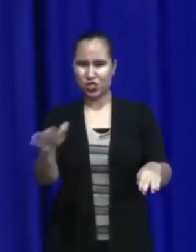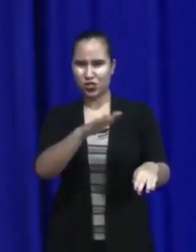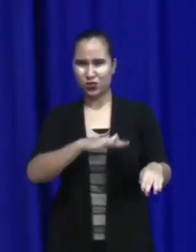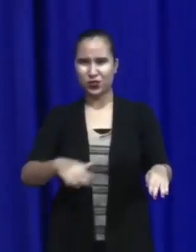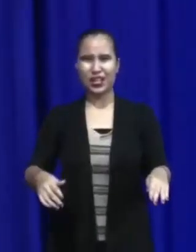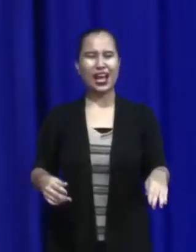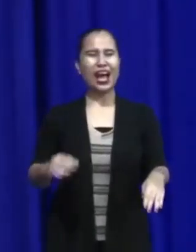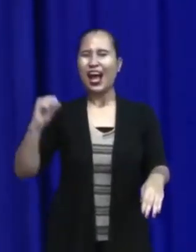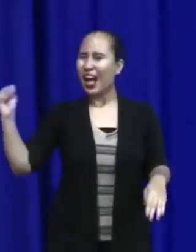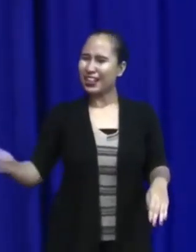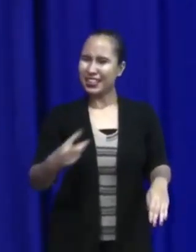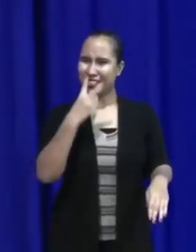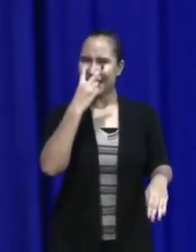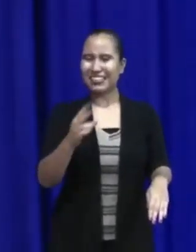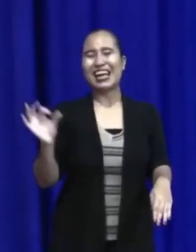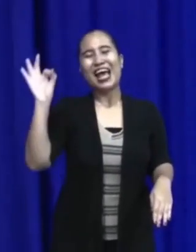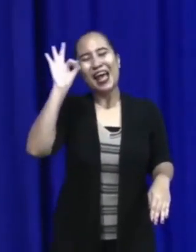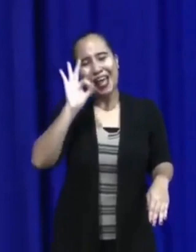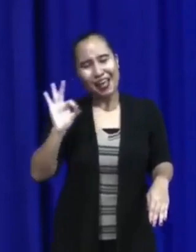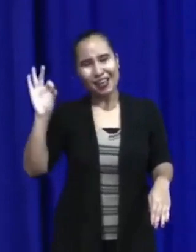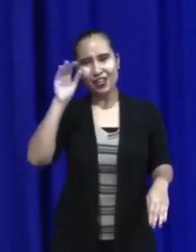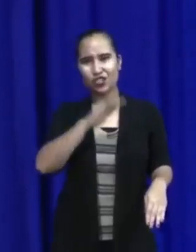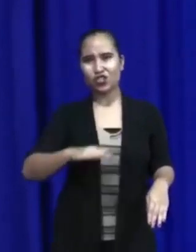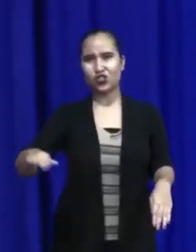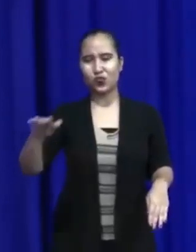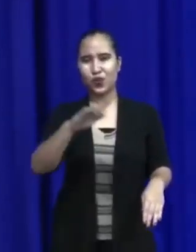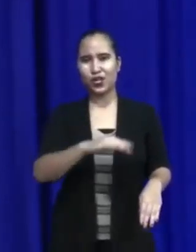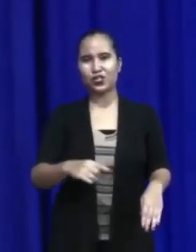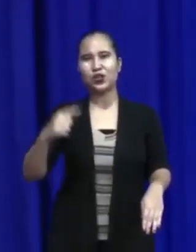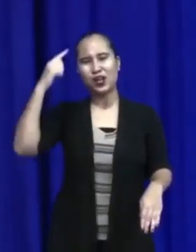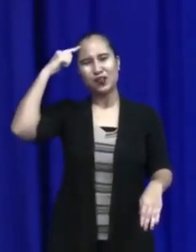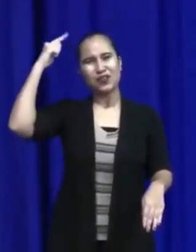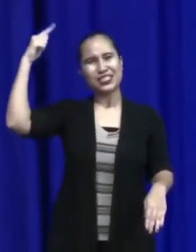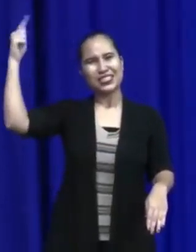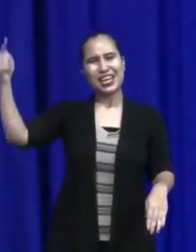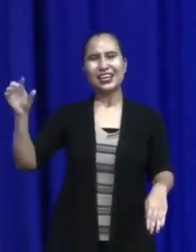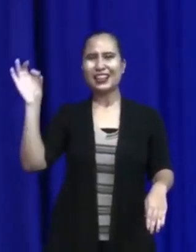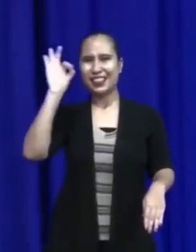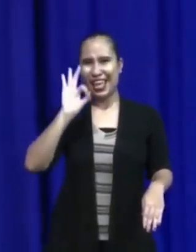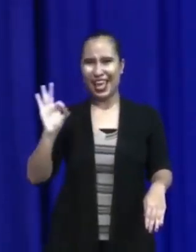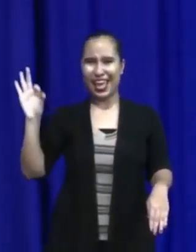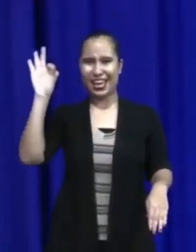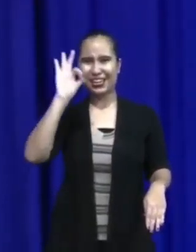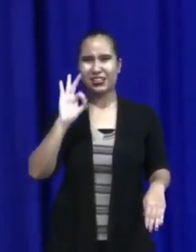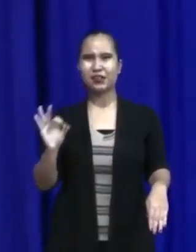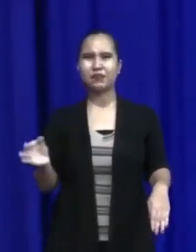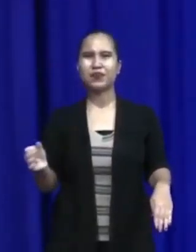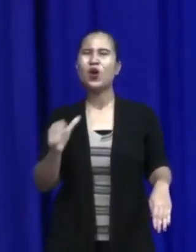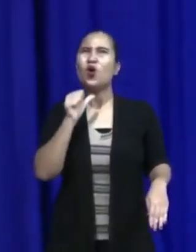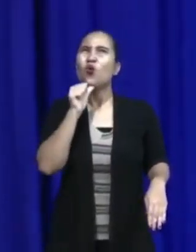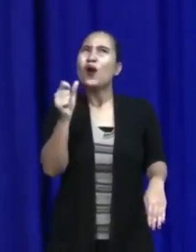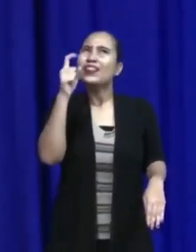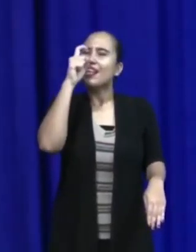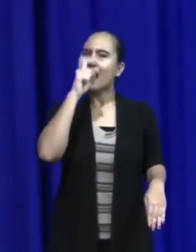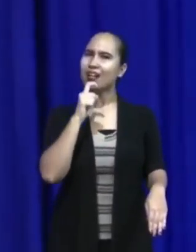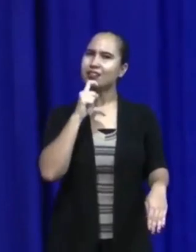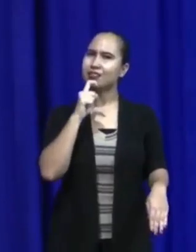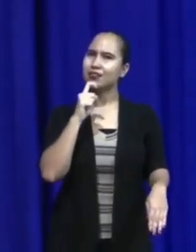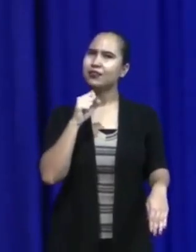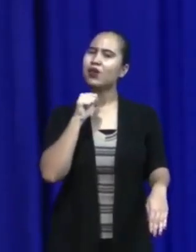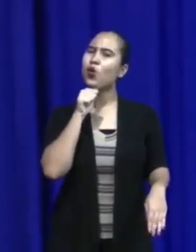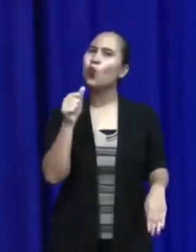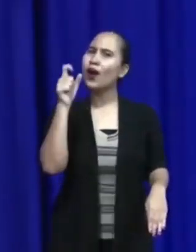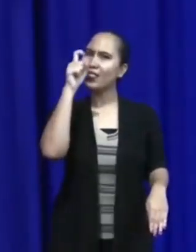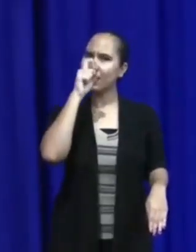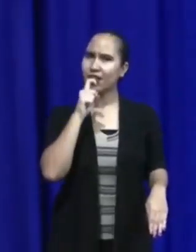worst case scenario's. Je moet predictions doen, prognoses en nadenken, what if? Wat als